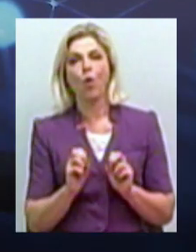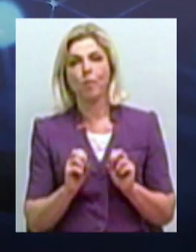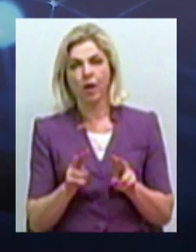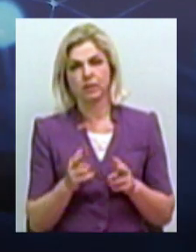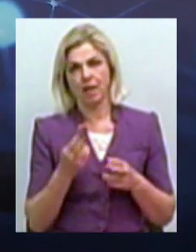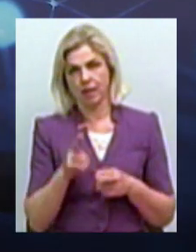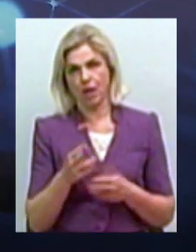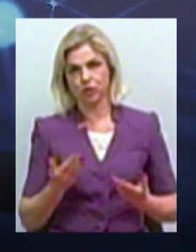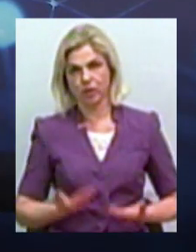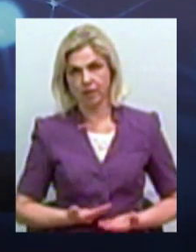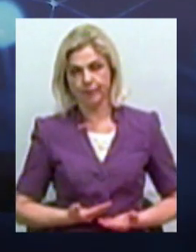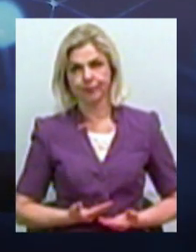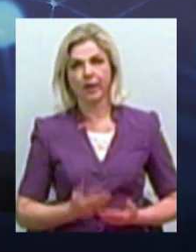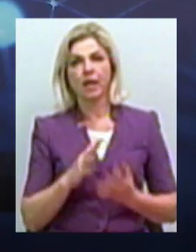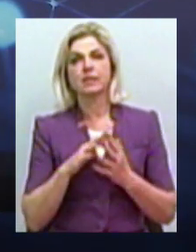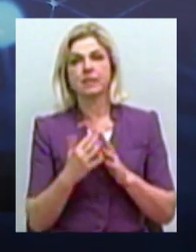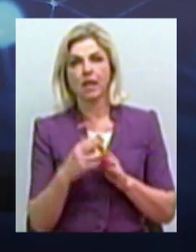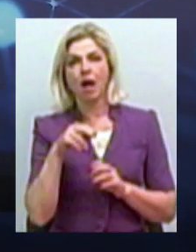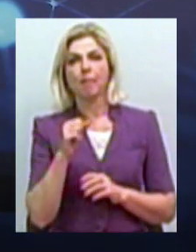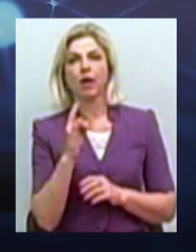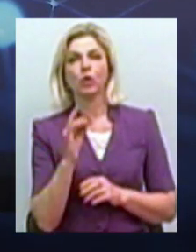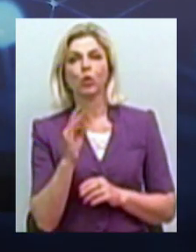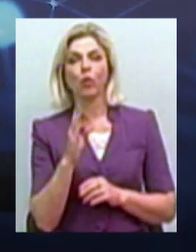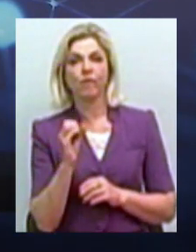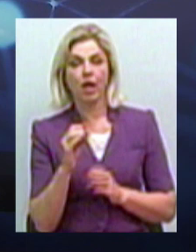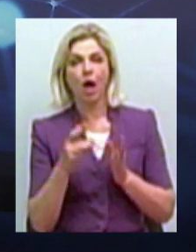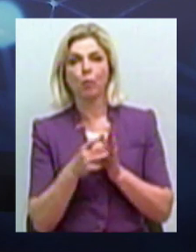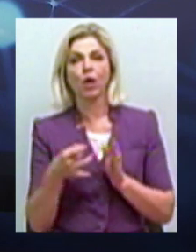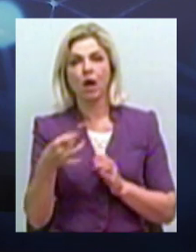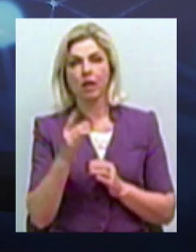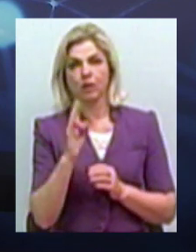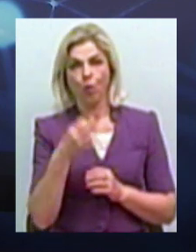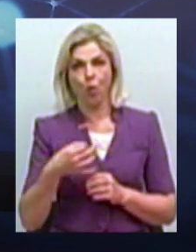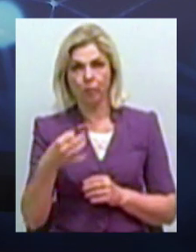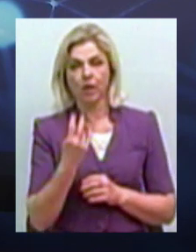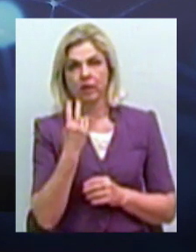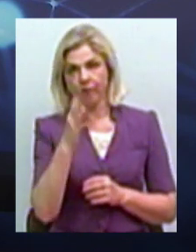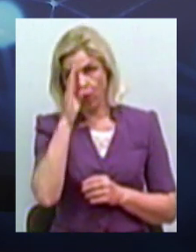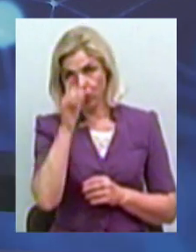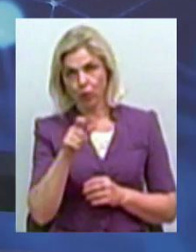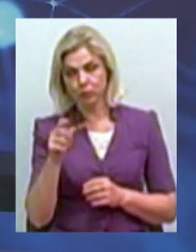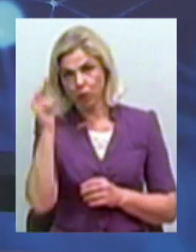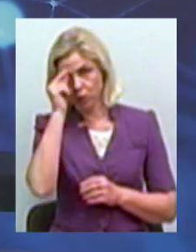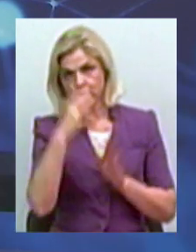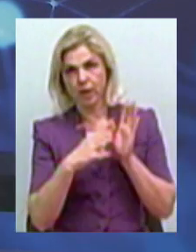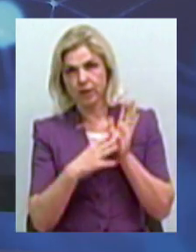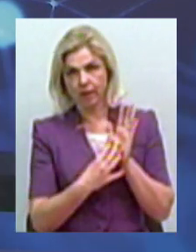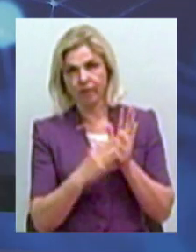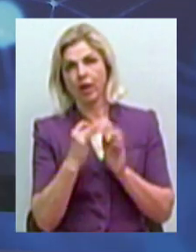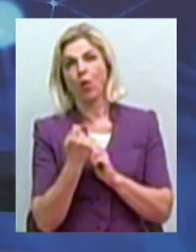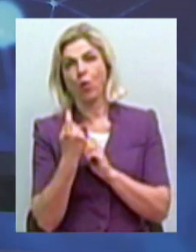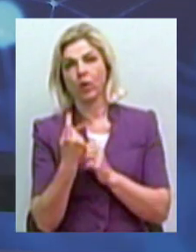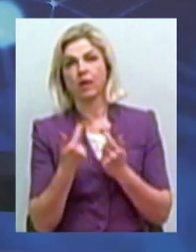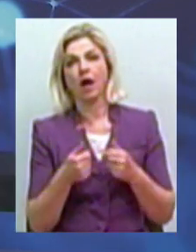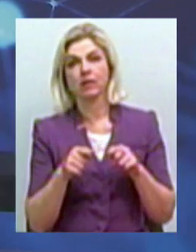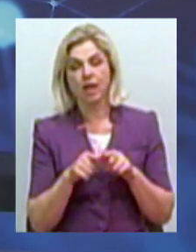для життя». У селі Панкратове Арбузинського району Миколаївської області двоє хлопців, учні 9-го та 11